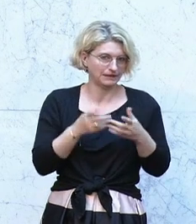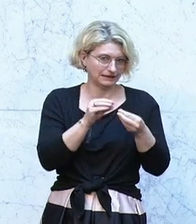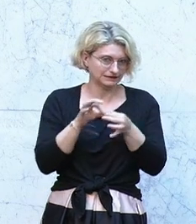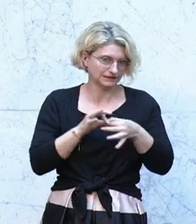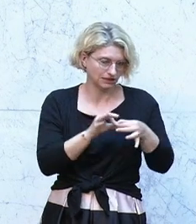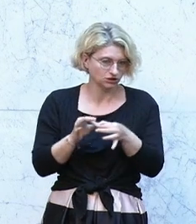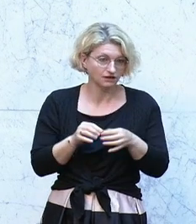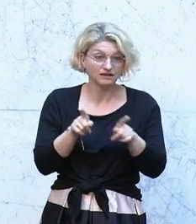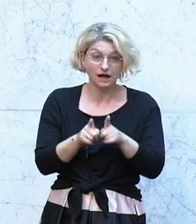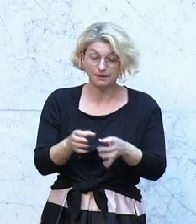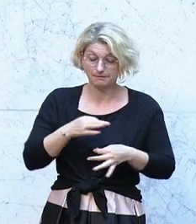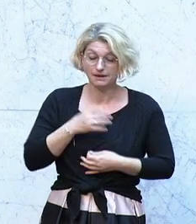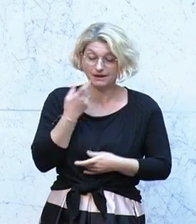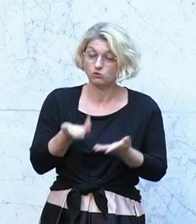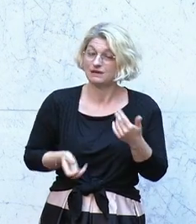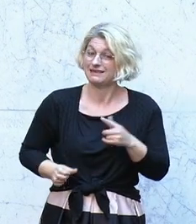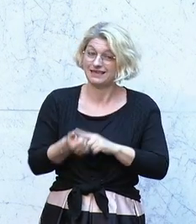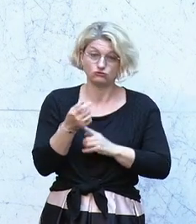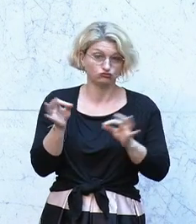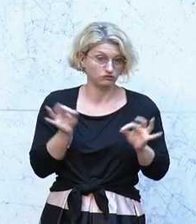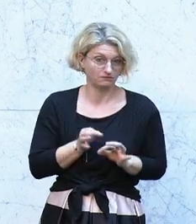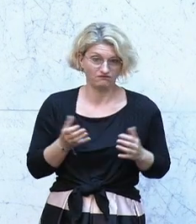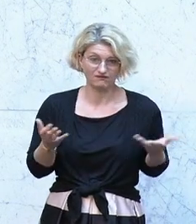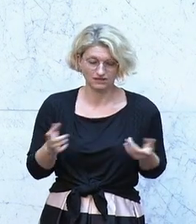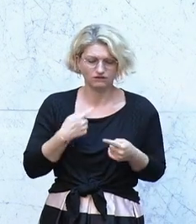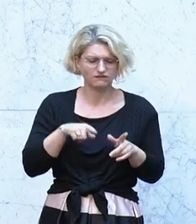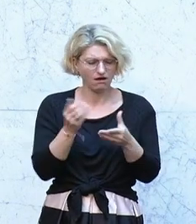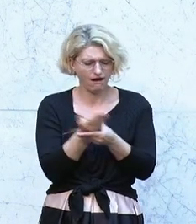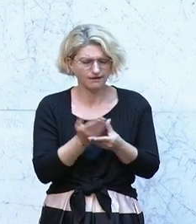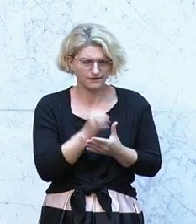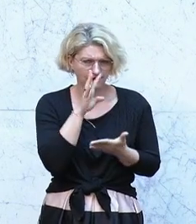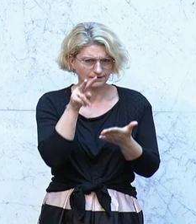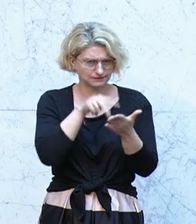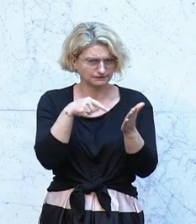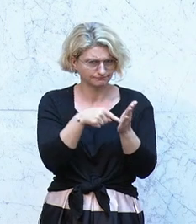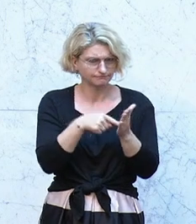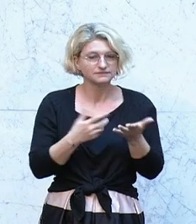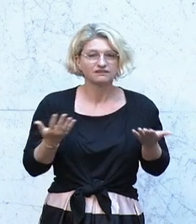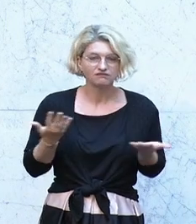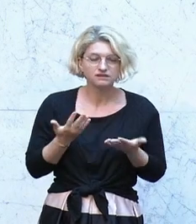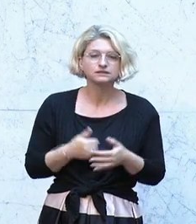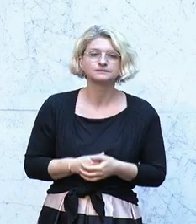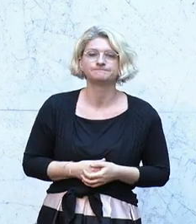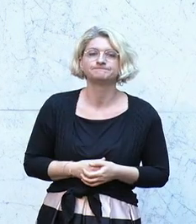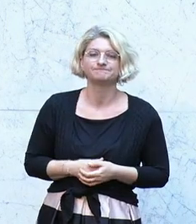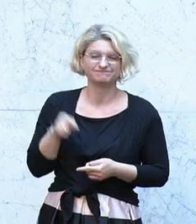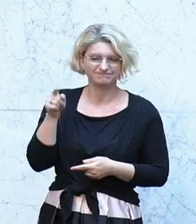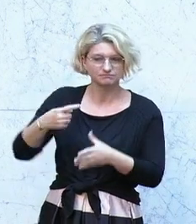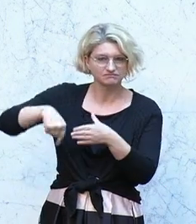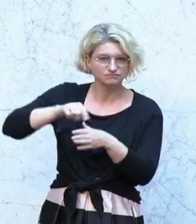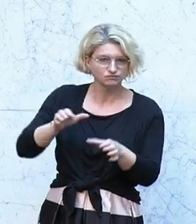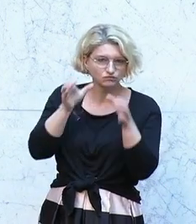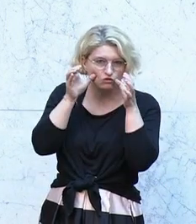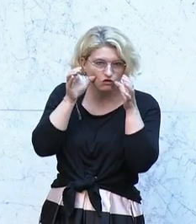nach wiegt, und das haben wir ganz deutlich in den Akten gesehen, das Wohlfühlprogramm im ÖVP